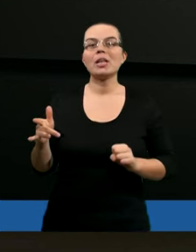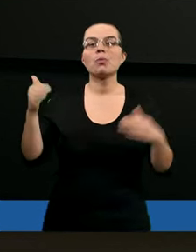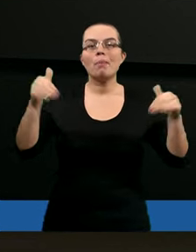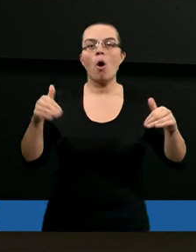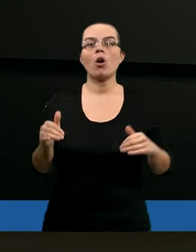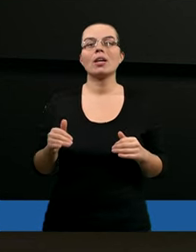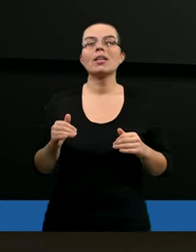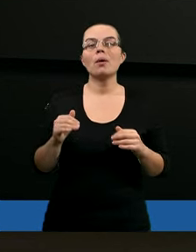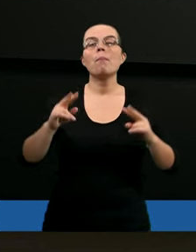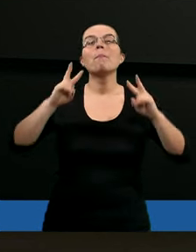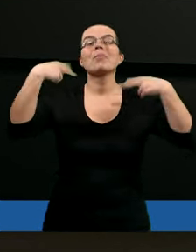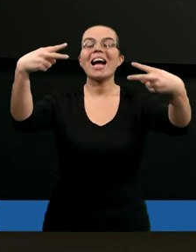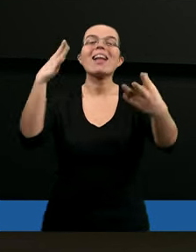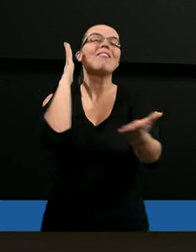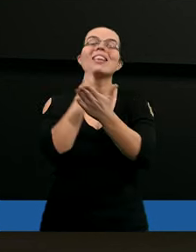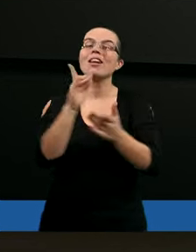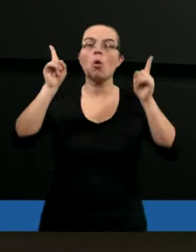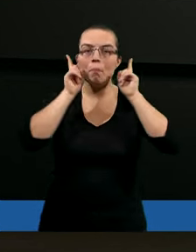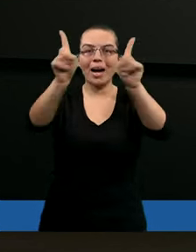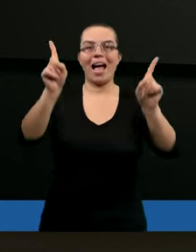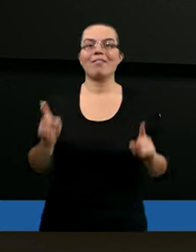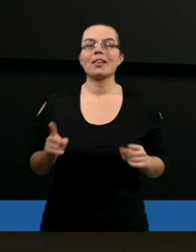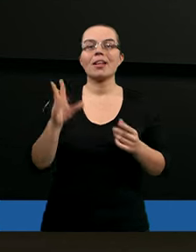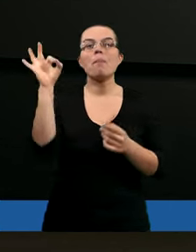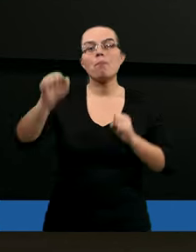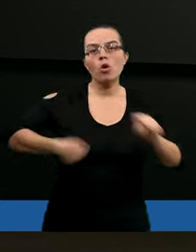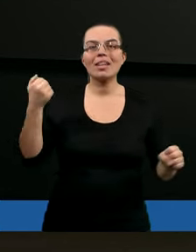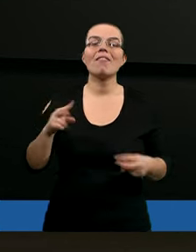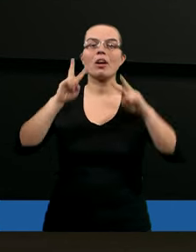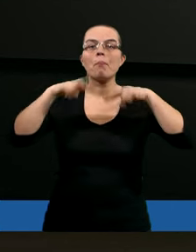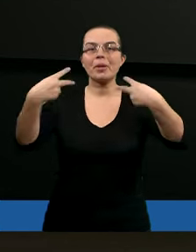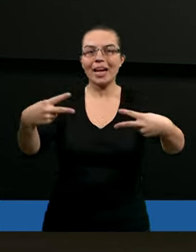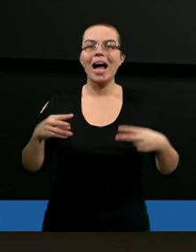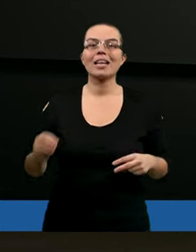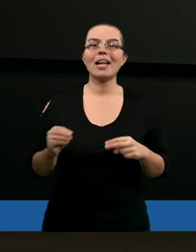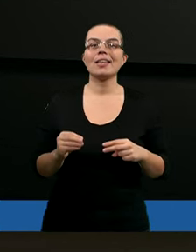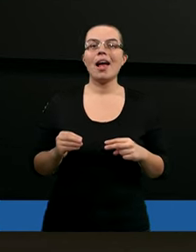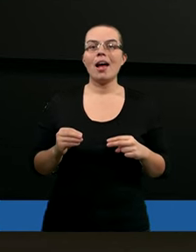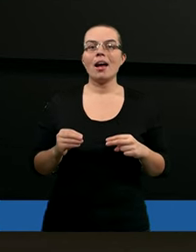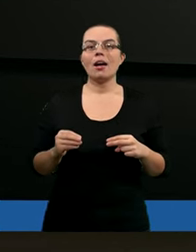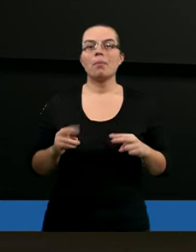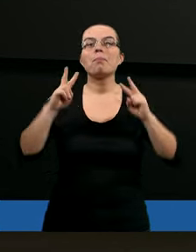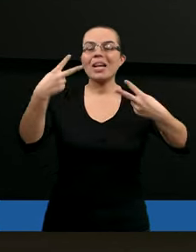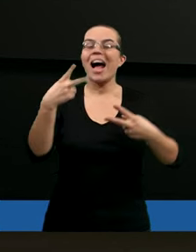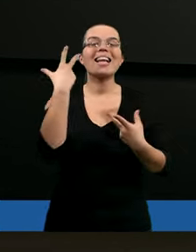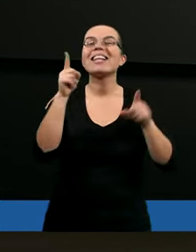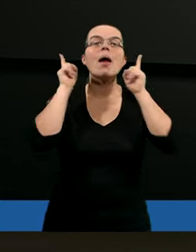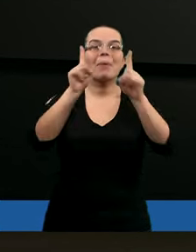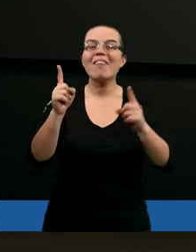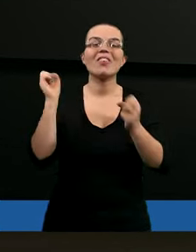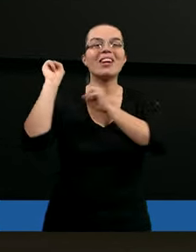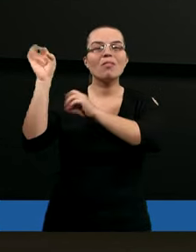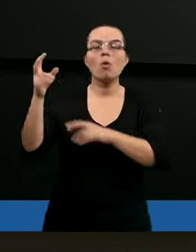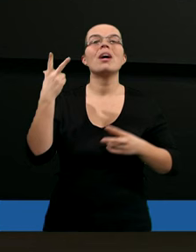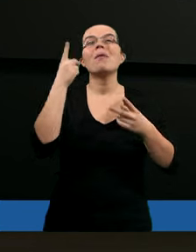abyśmy przekazywali tylko i wyłącznie prawdę. Ponieważ przekazanie przekazanie nieprawdziwych informacji,